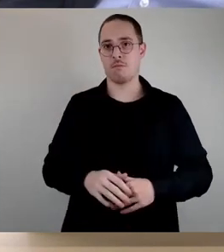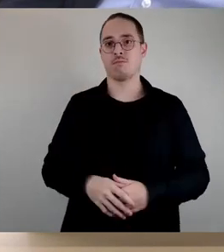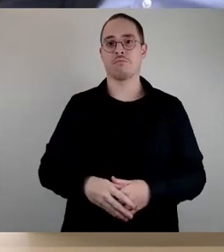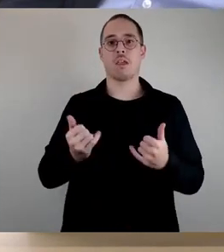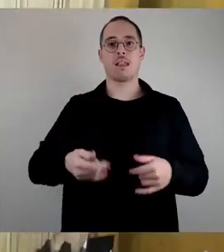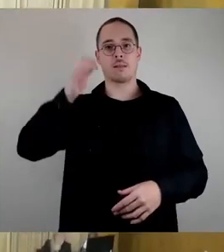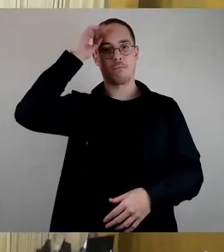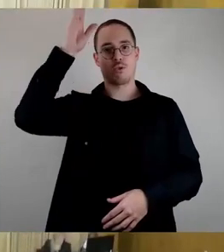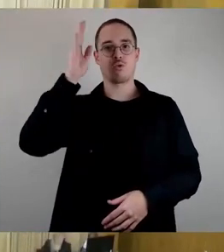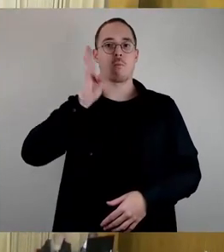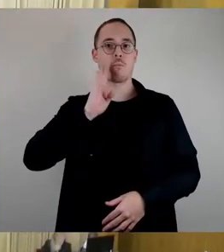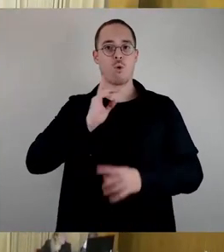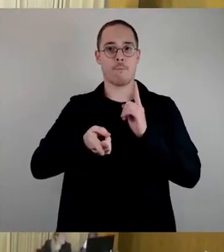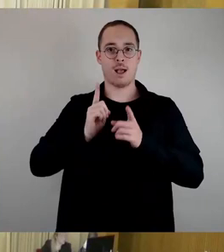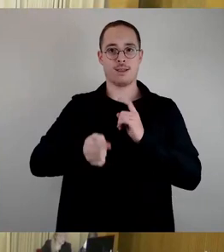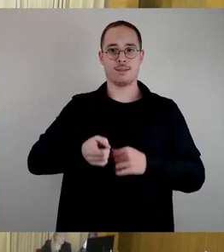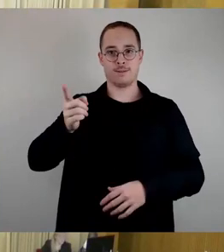starten wir in die Abstimmung.